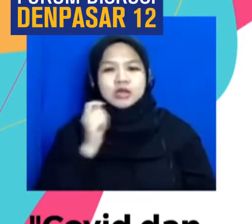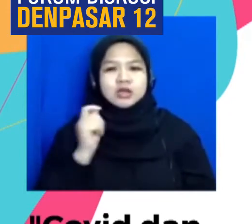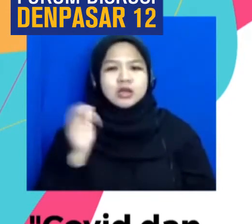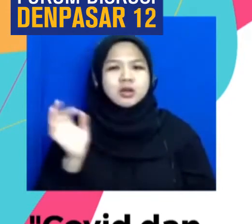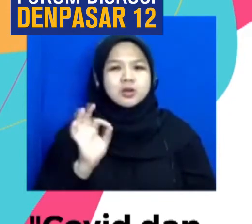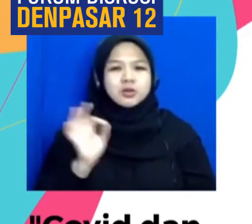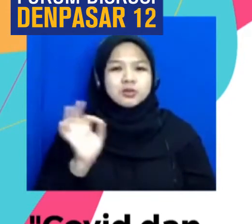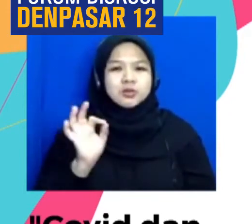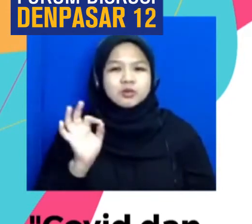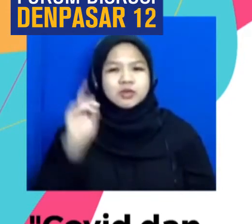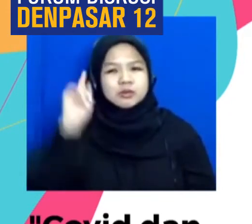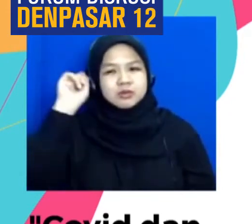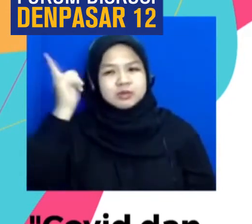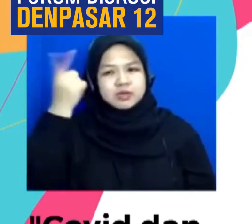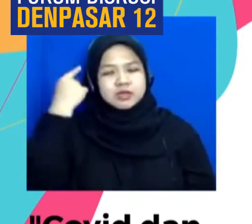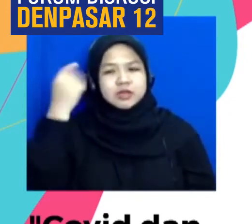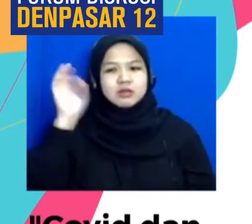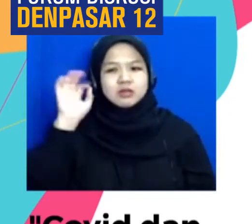Sejusnya Pemerintah Itu